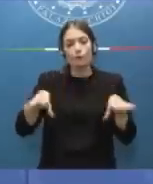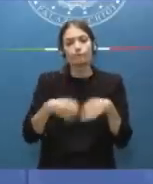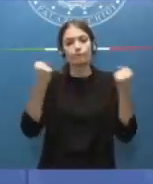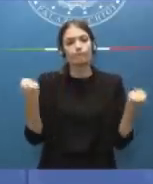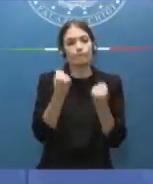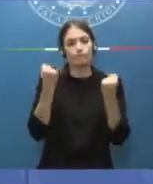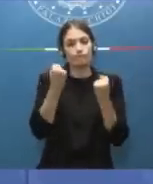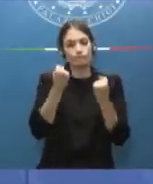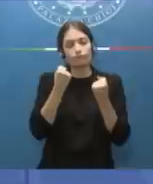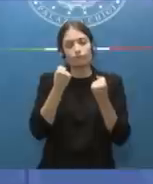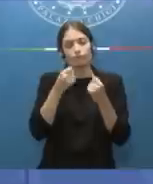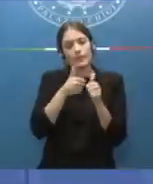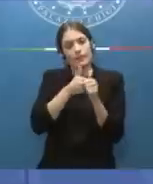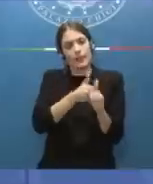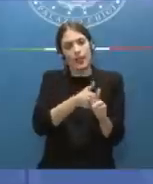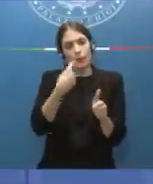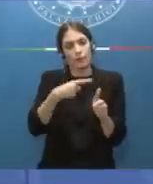esattamente in questo senso.